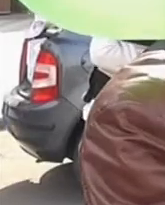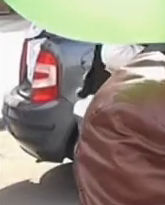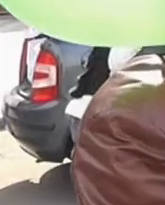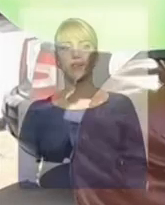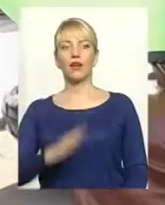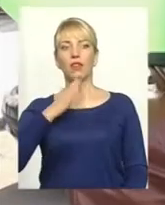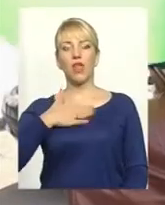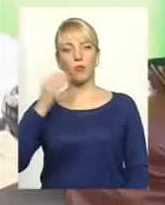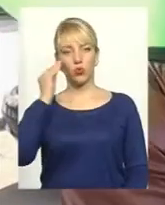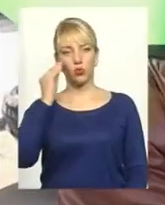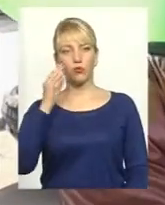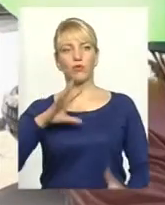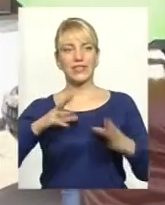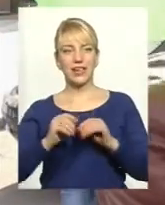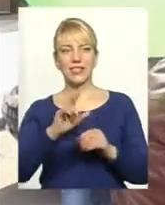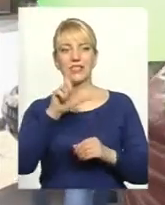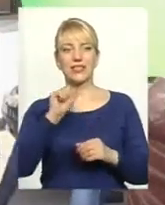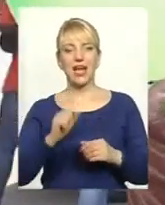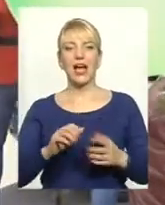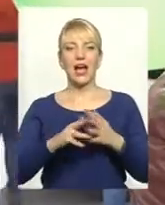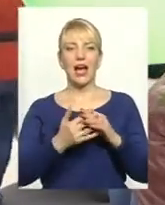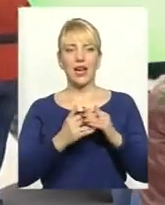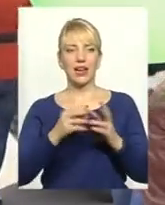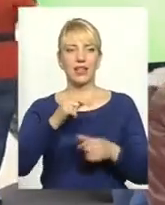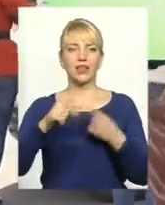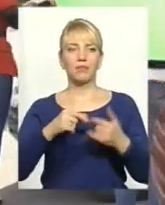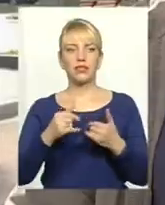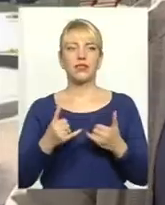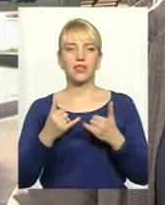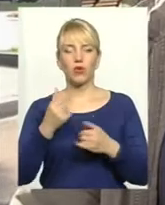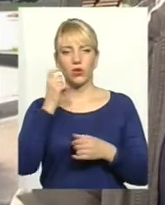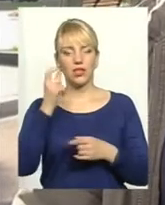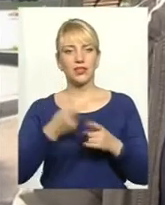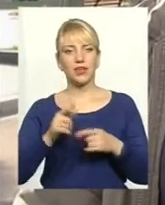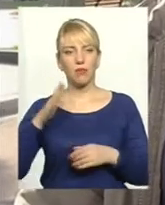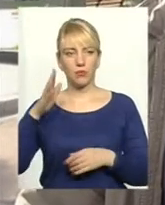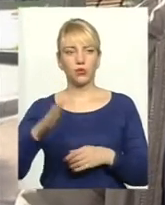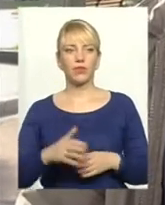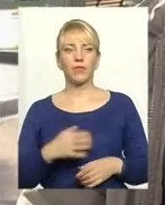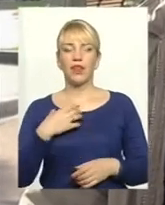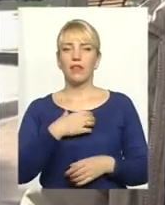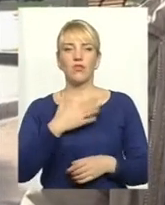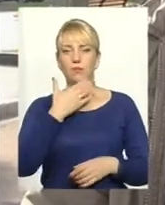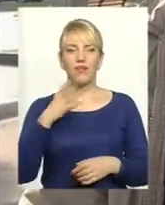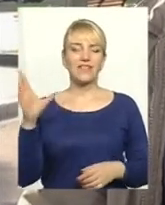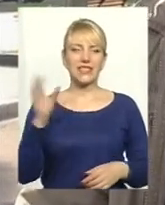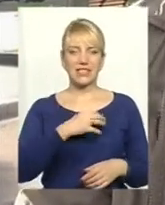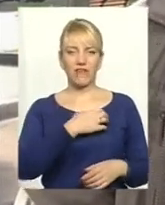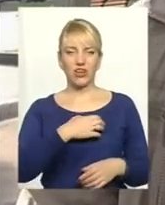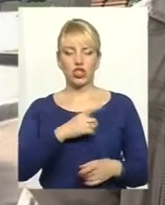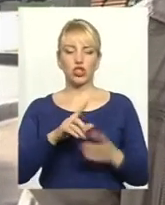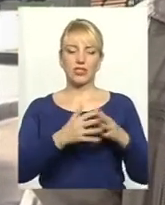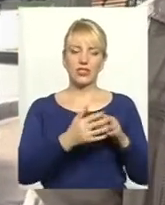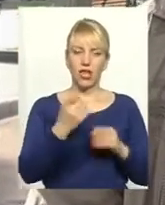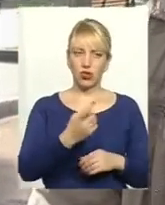На мою думку, взагалі, за аграрним бізнесом для України майбутнє саме. Найважливіші нема. Всі важливі. Що сільське